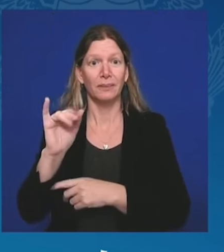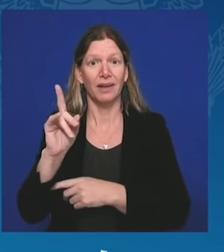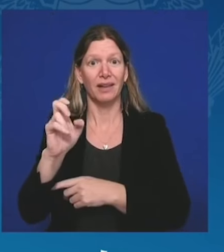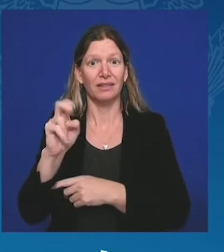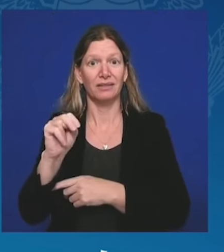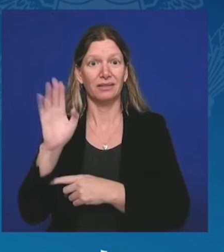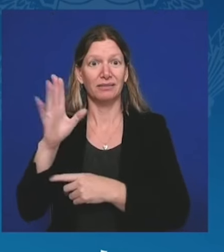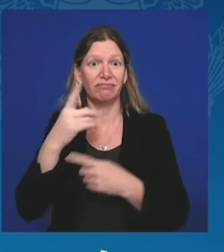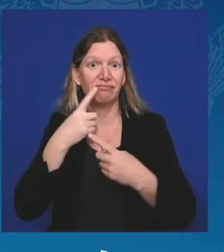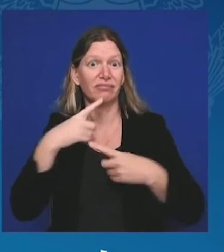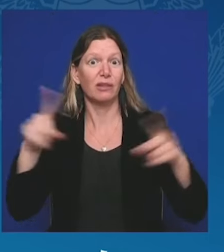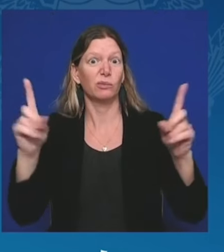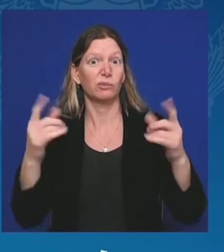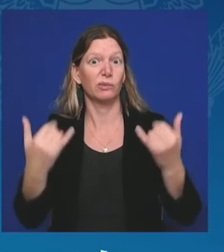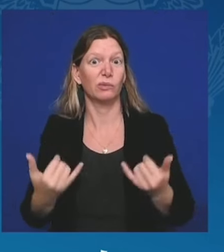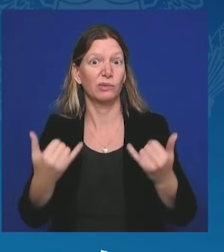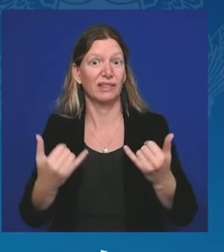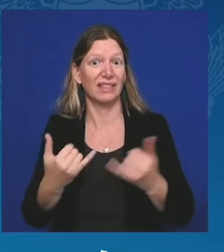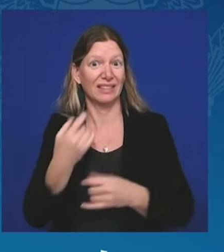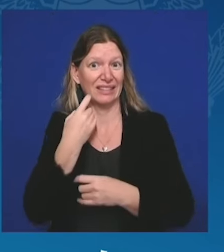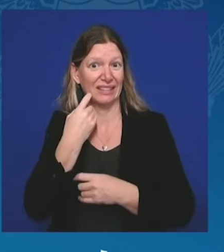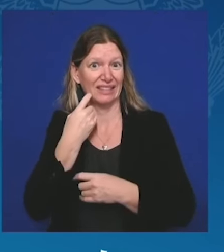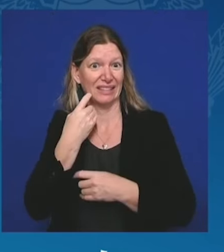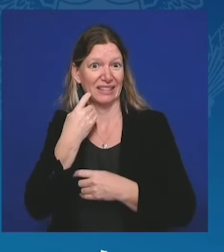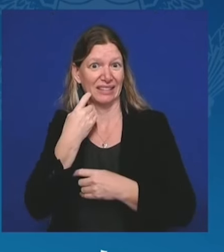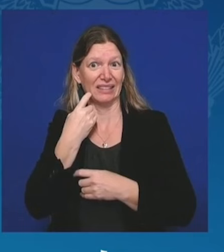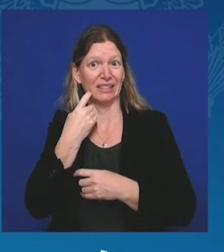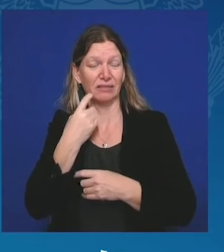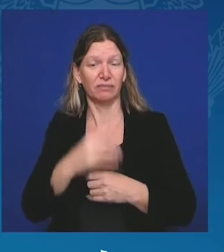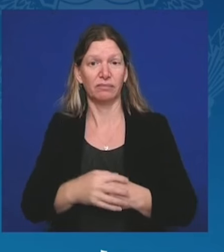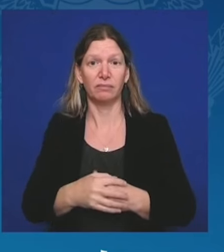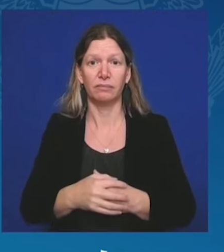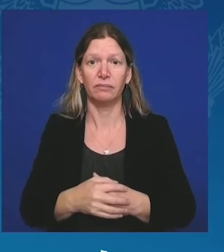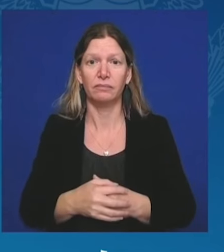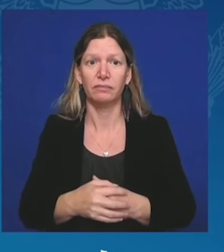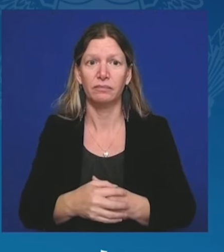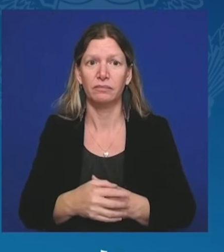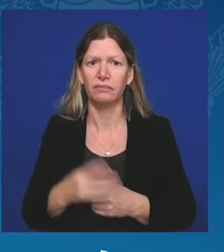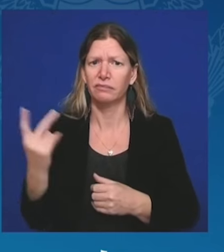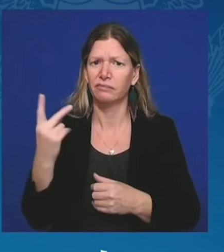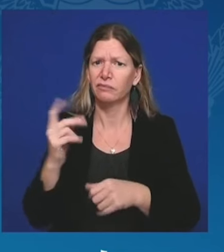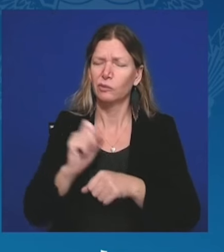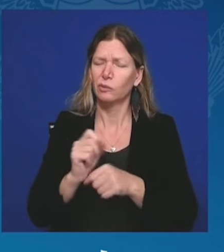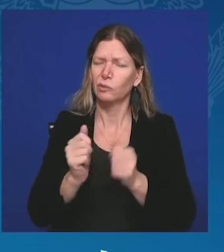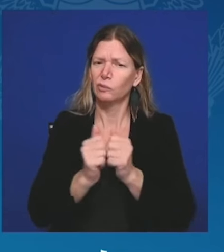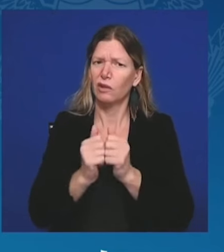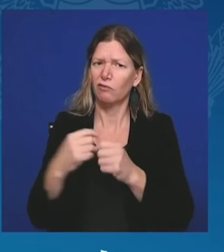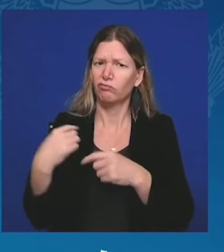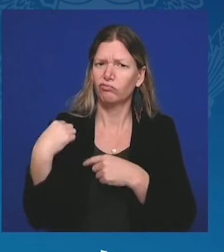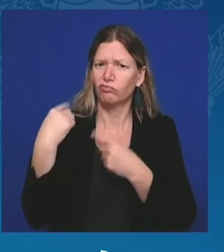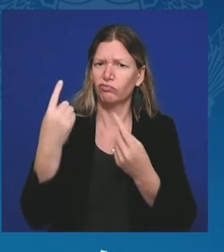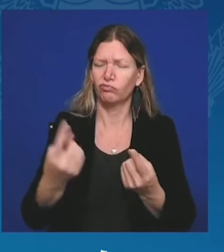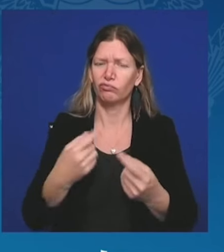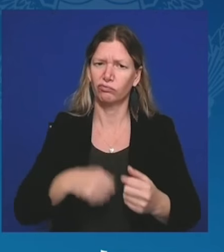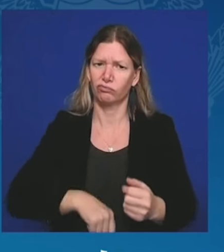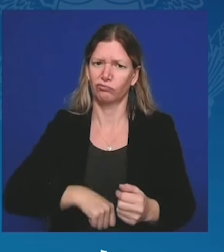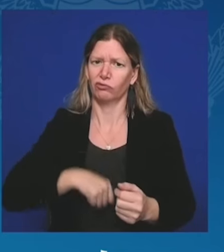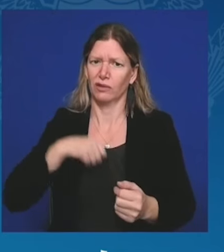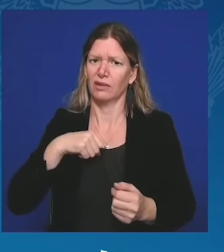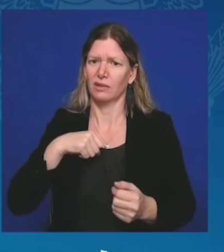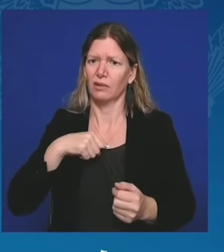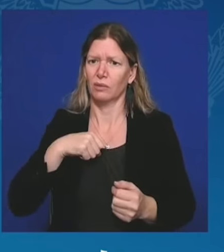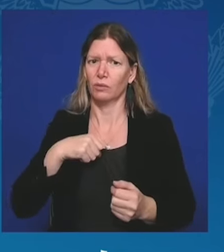Jestem dumna, że mogłam współpracować z prezydentem Bidenem oraz 50 narodową koalicją, którą